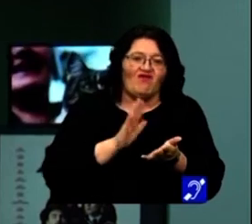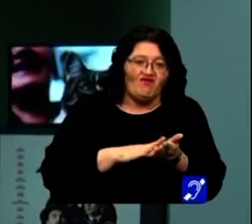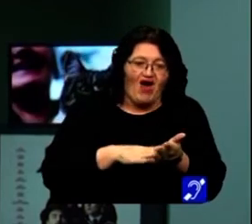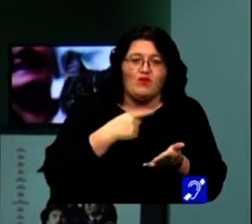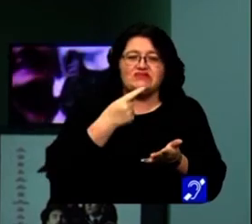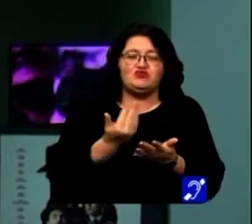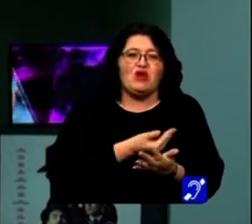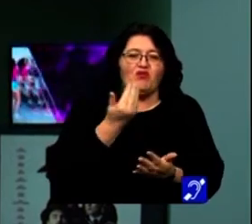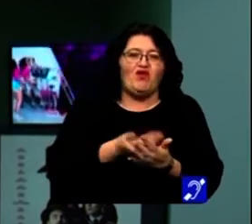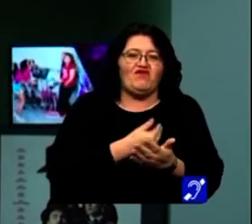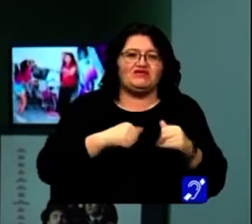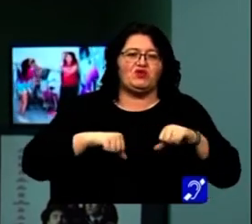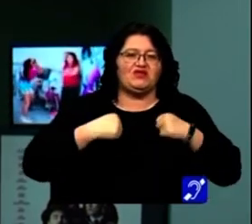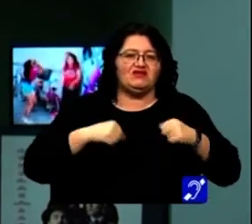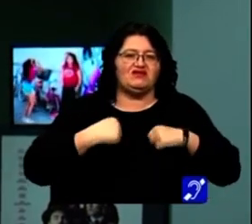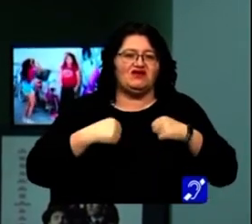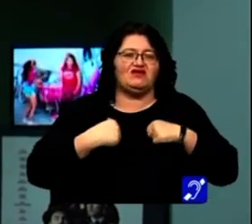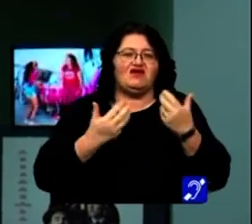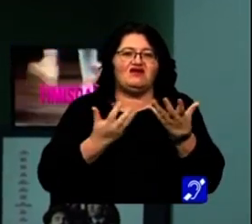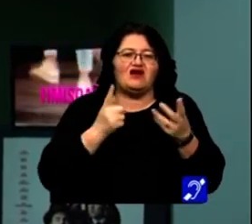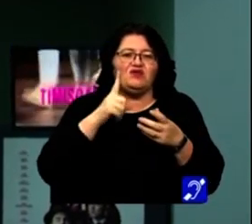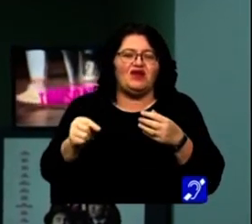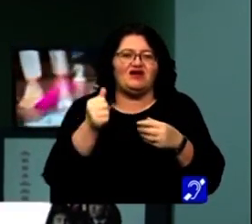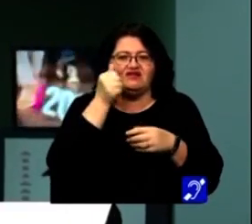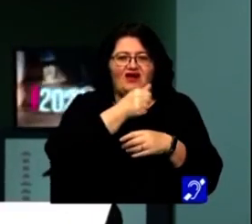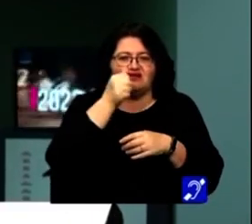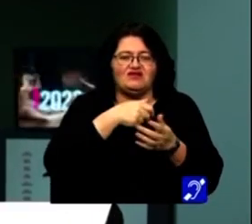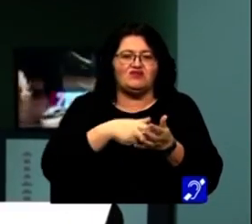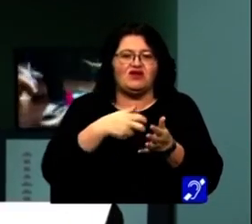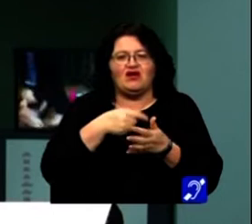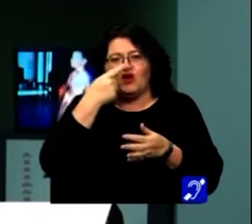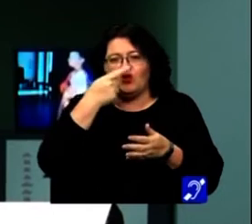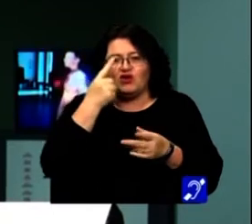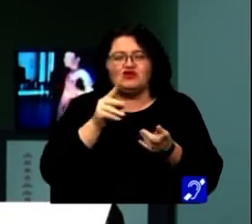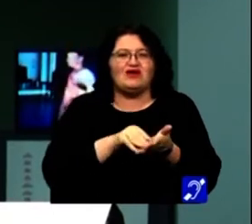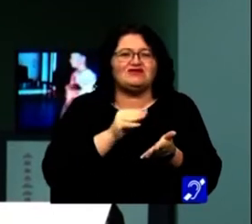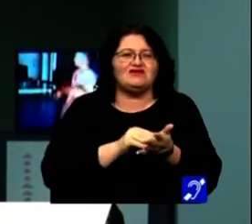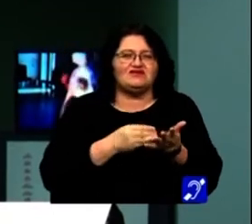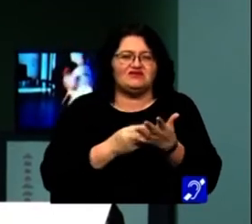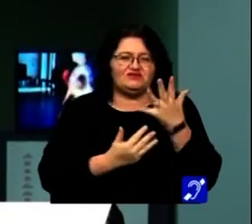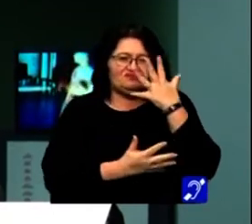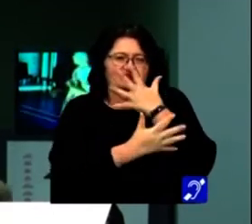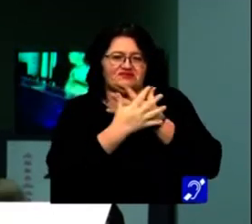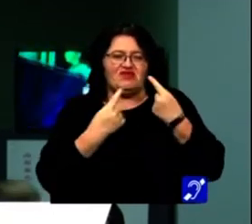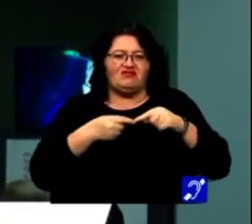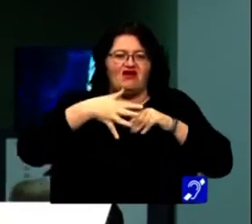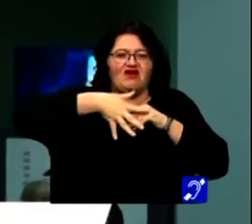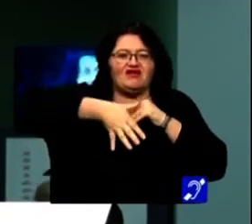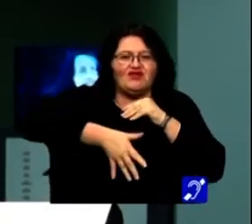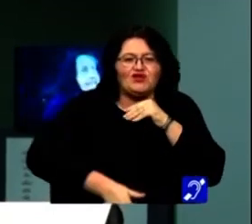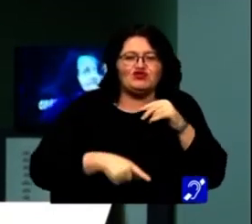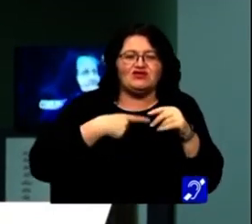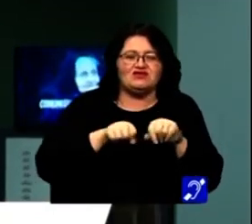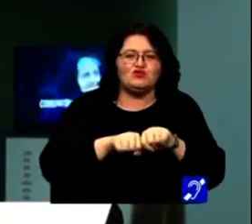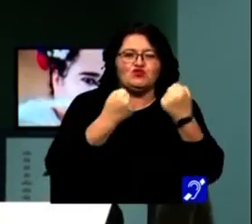unui tânăr, a unor tineri care pleacă de la sat, merg la oraș, dar se simt complet dezrădăcinați de faptul că sunt